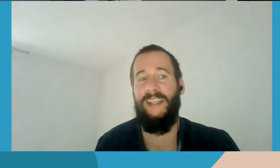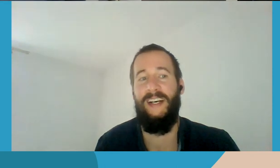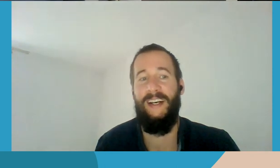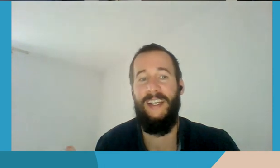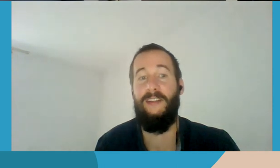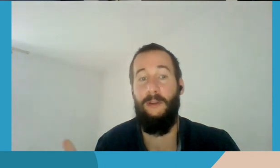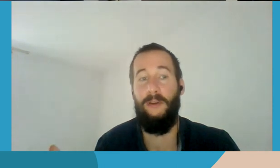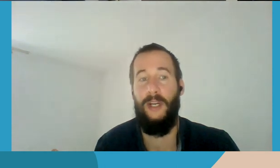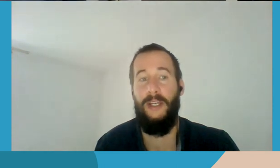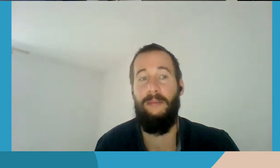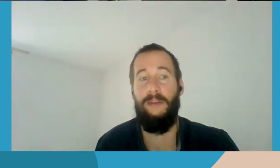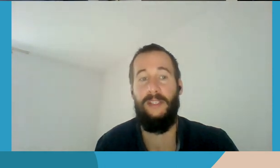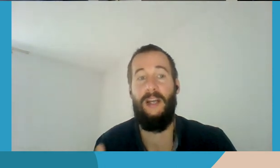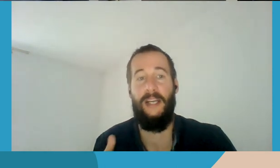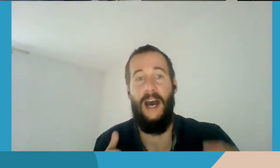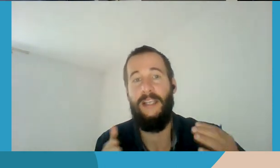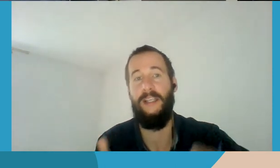nepykantos nusikaltimas.